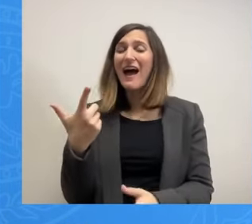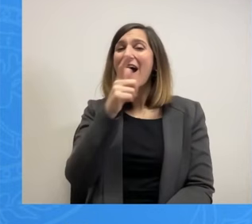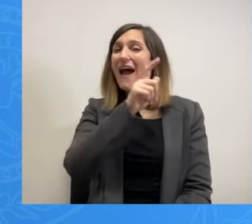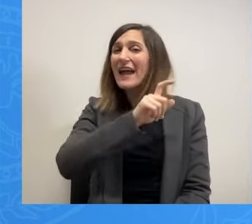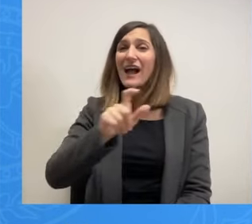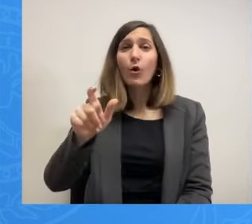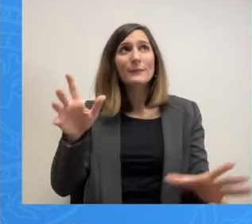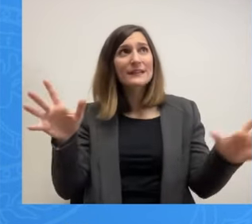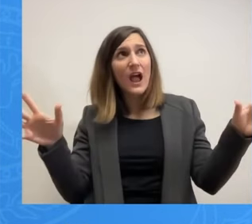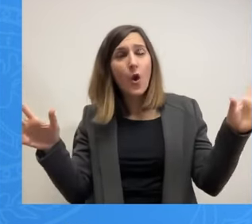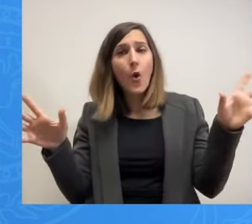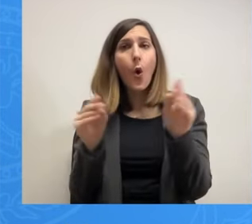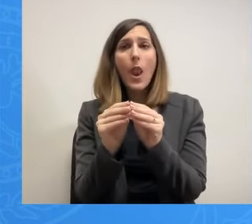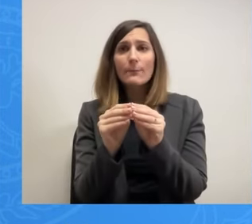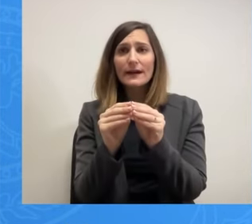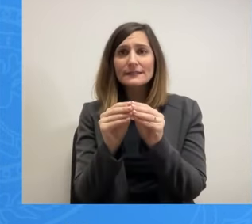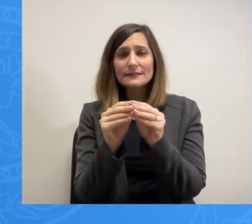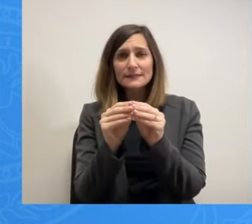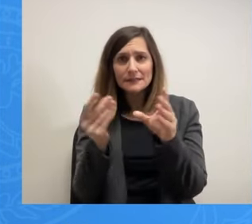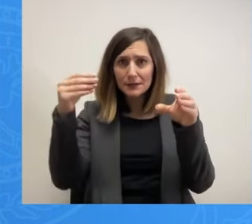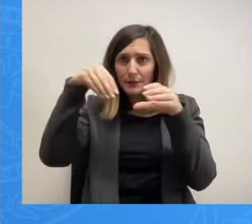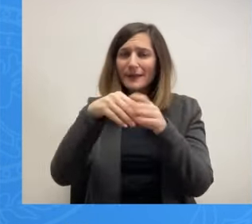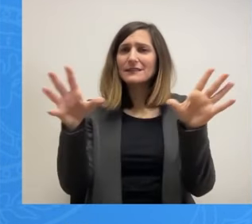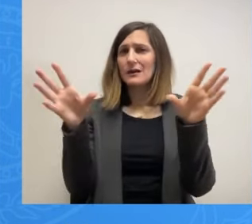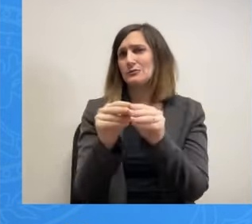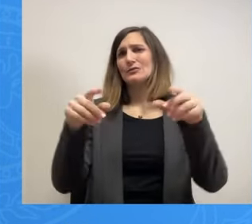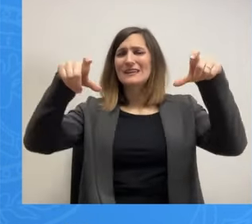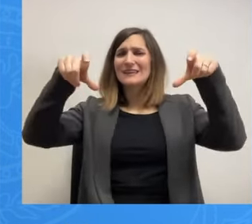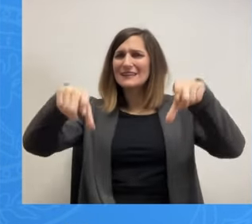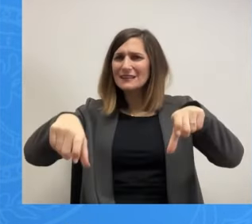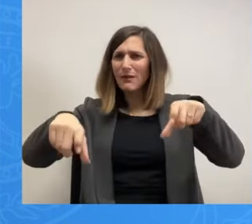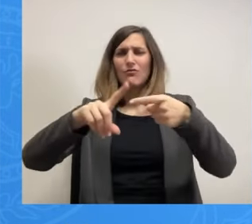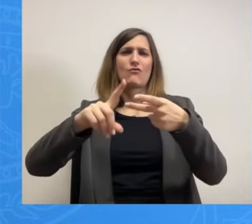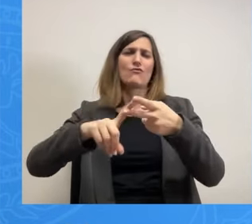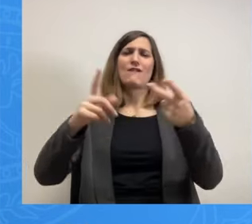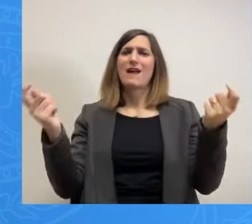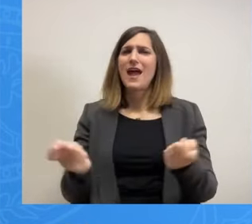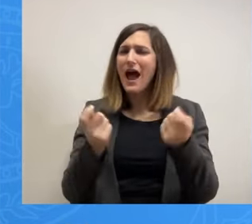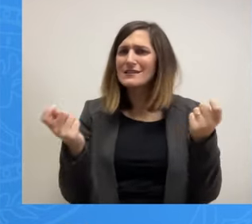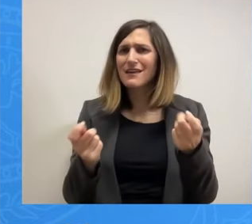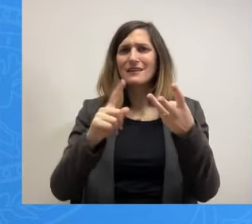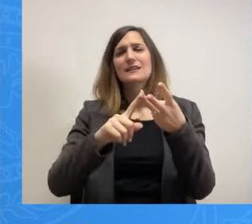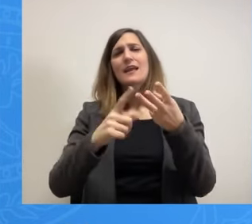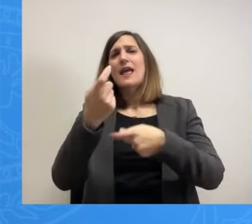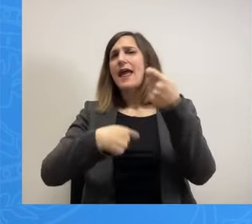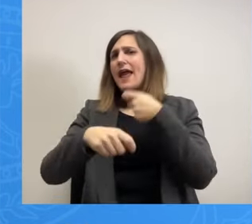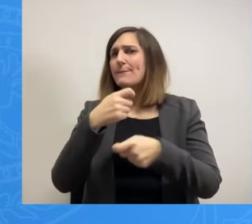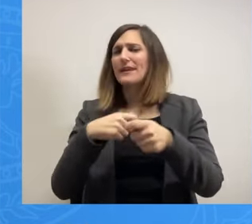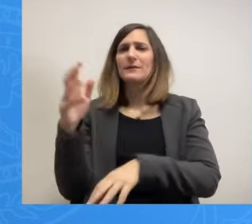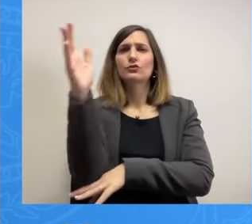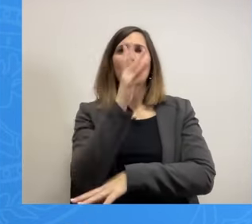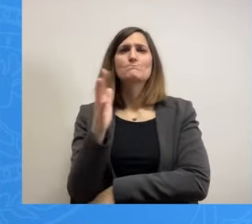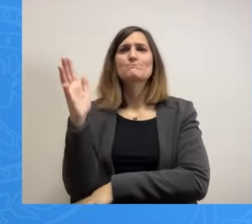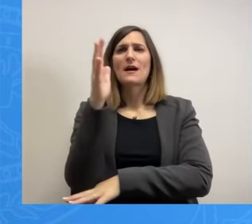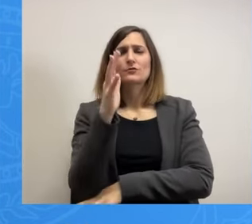που περιλαμβάνονται στις δράσεις γηπέδου, ερασιτέχνη και επιχειρηματικού πάρκου των τραπεζών που